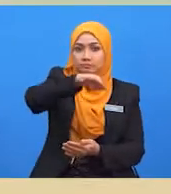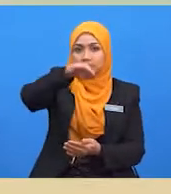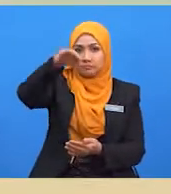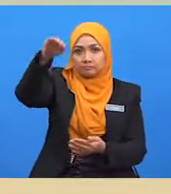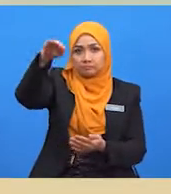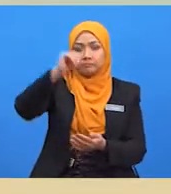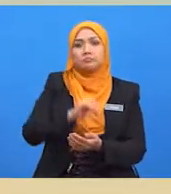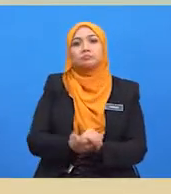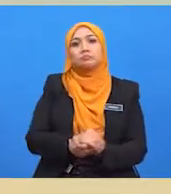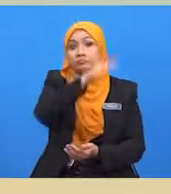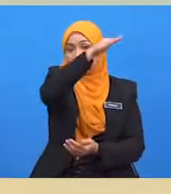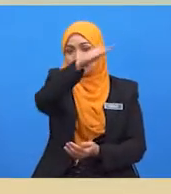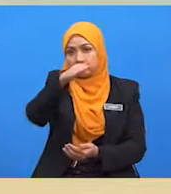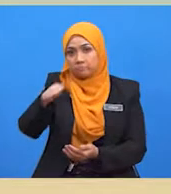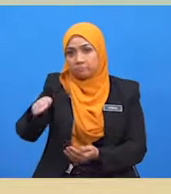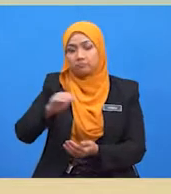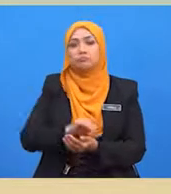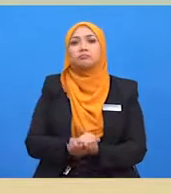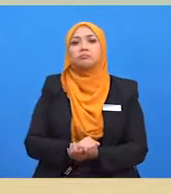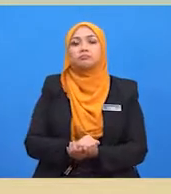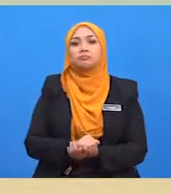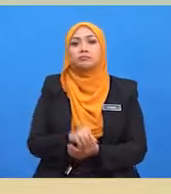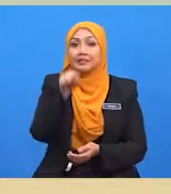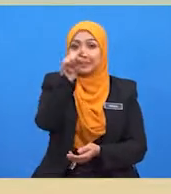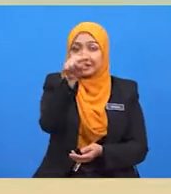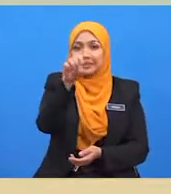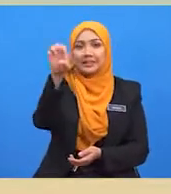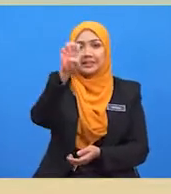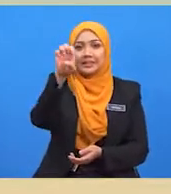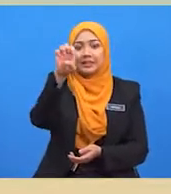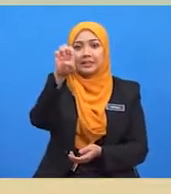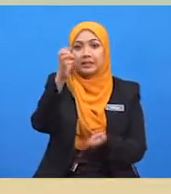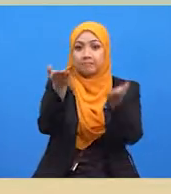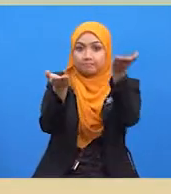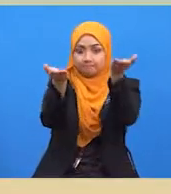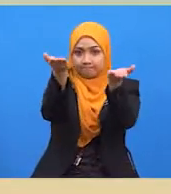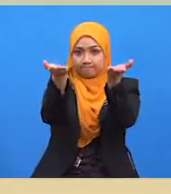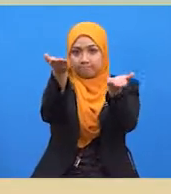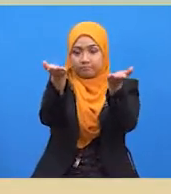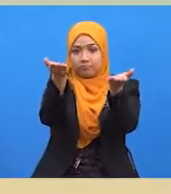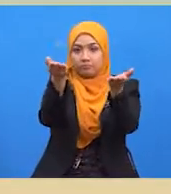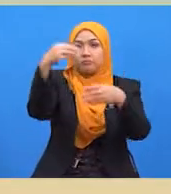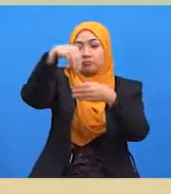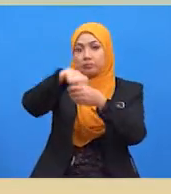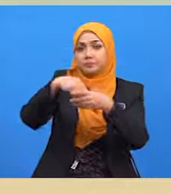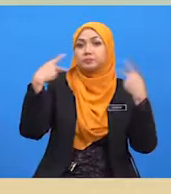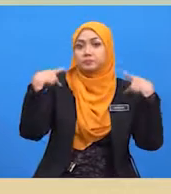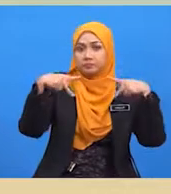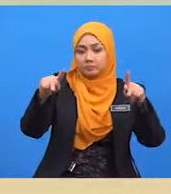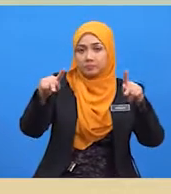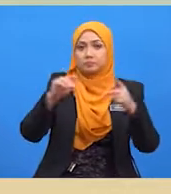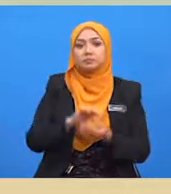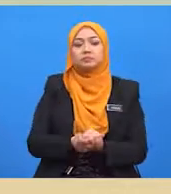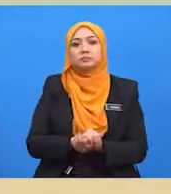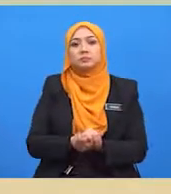titik keseimbangan pasaran iaitu titik persilangan antara kelup permintaan dan kelup penawaran